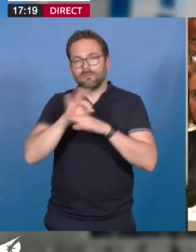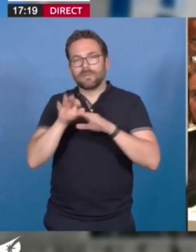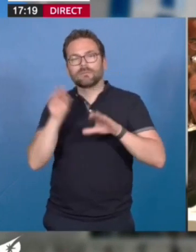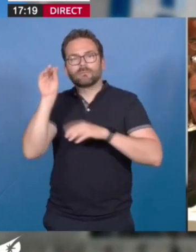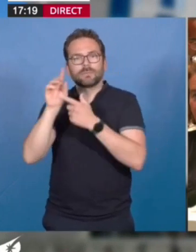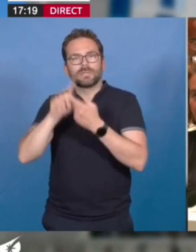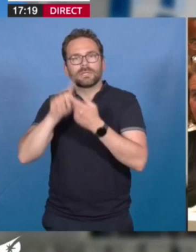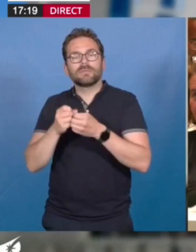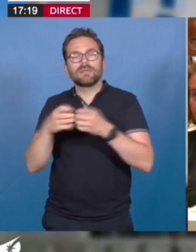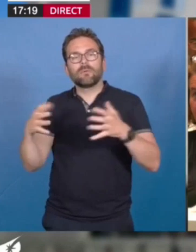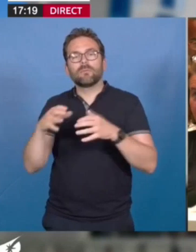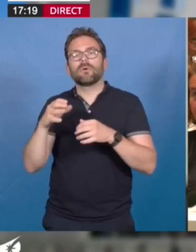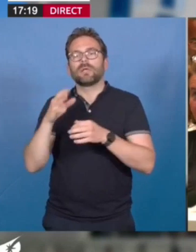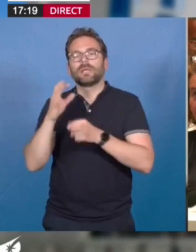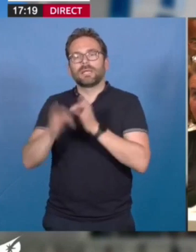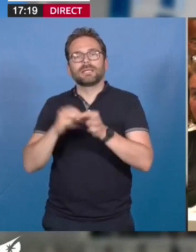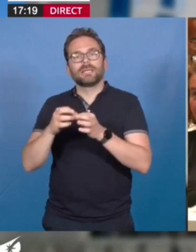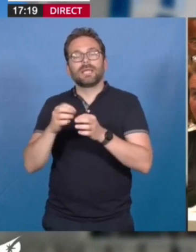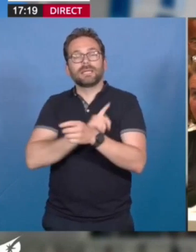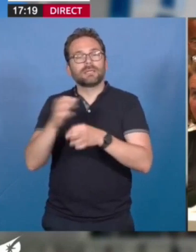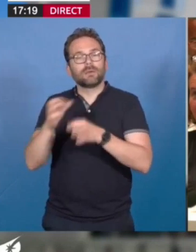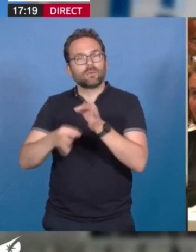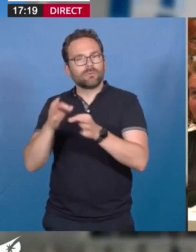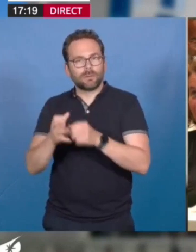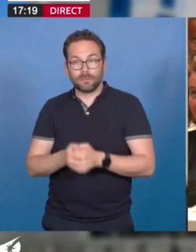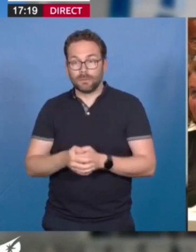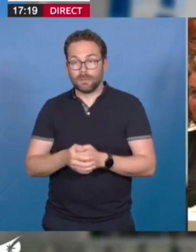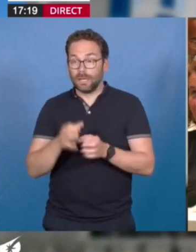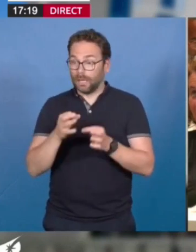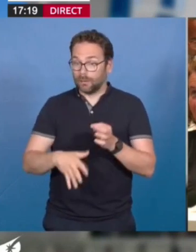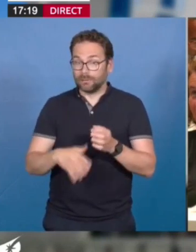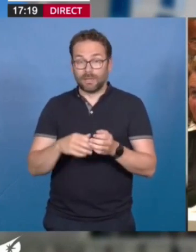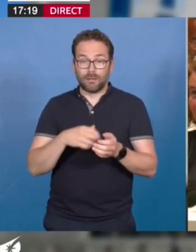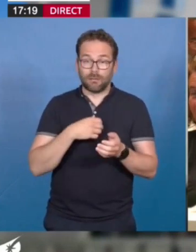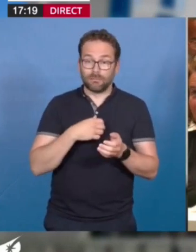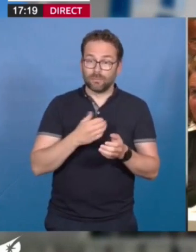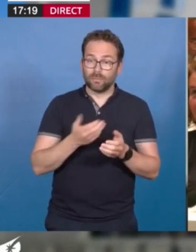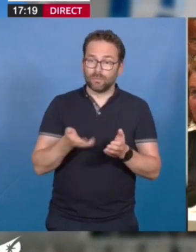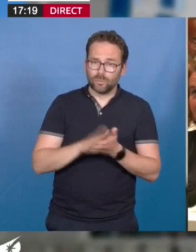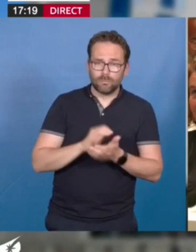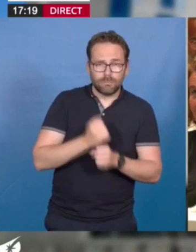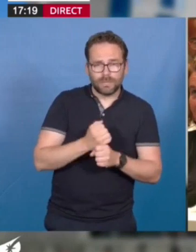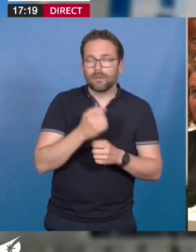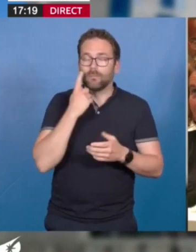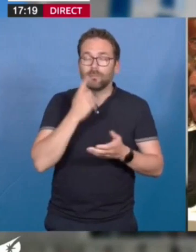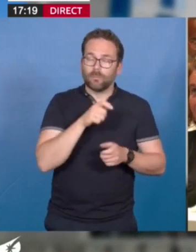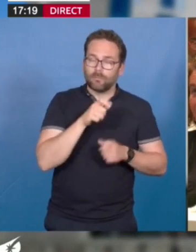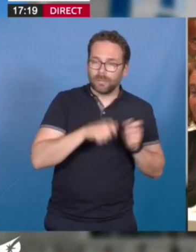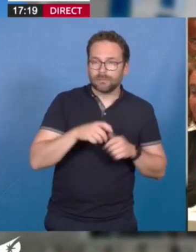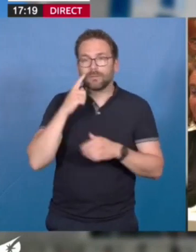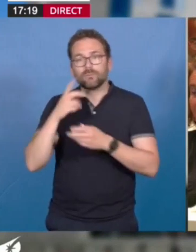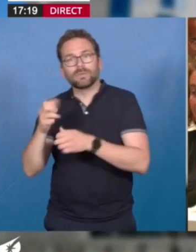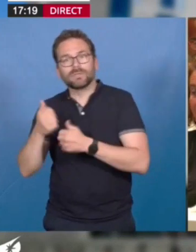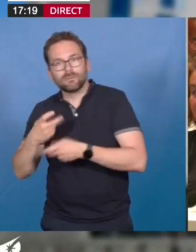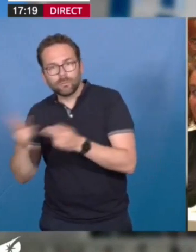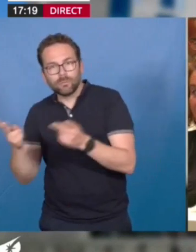ENR. C'est donc une double peine pour l'entreprise publique, pour les usagers et pour les contribuables. Désormais, cet épisode